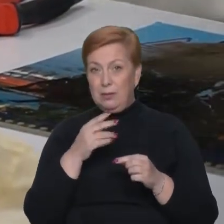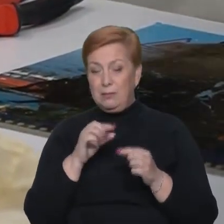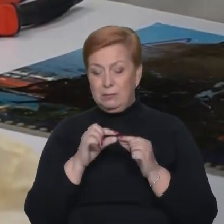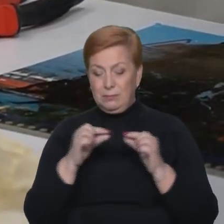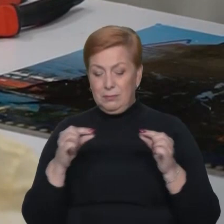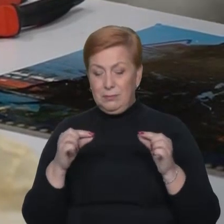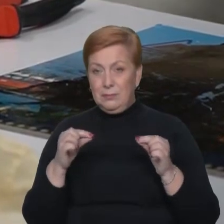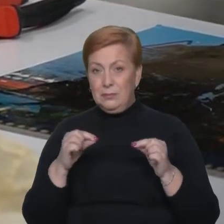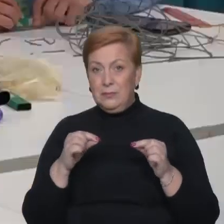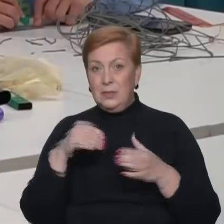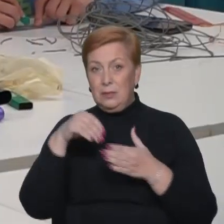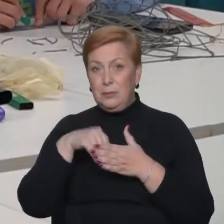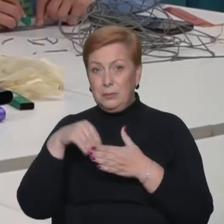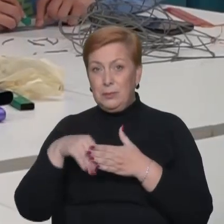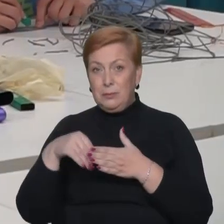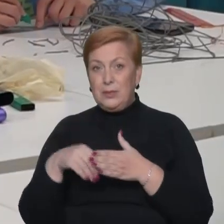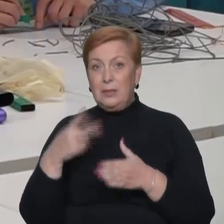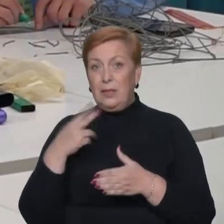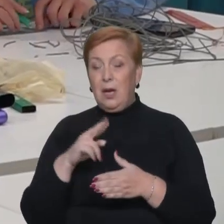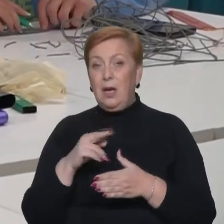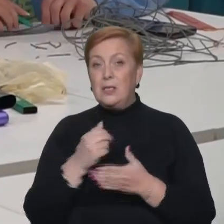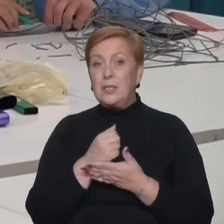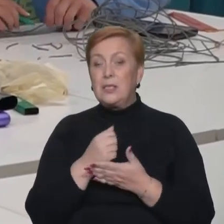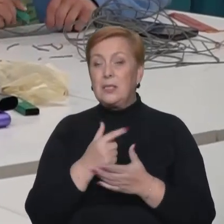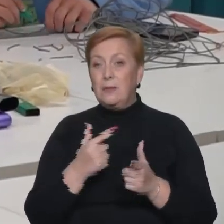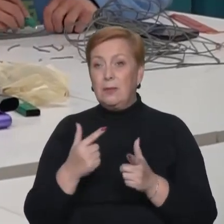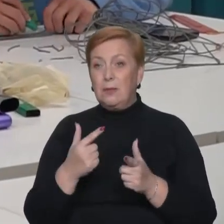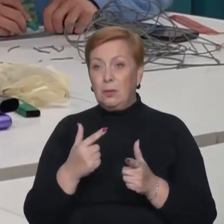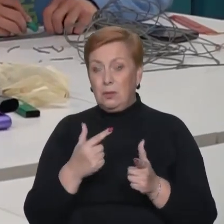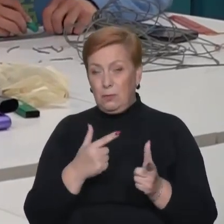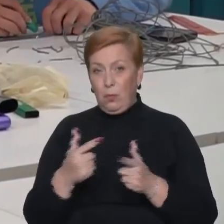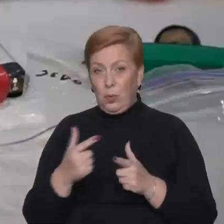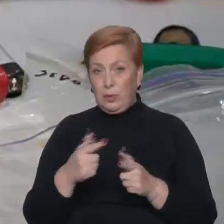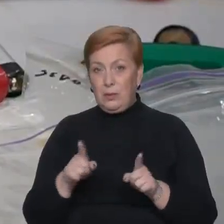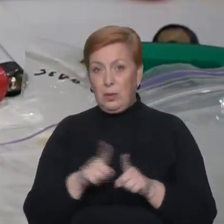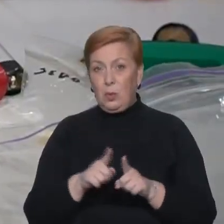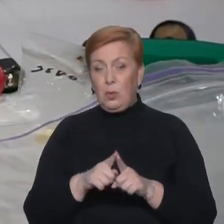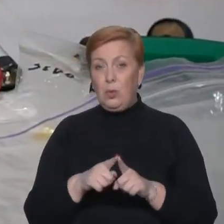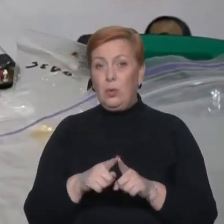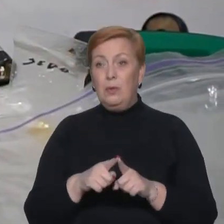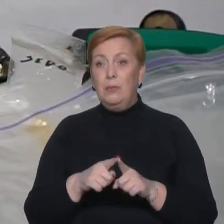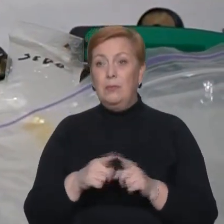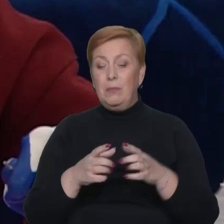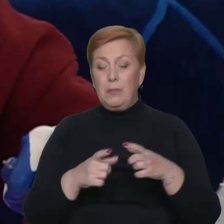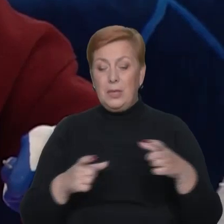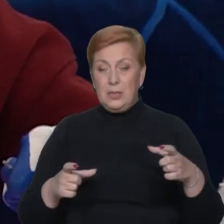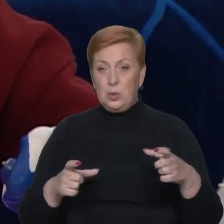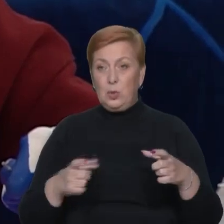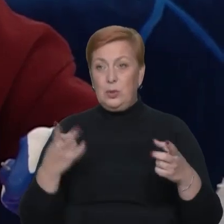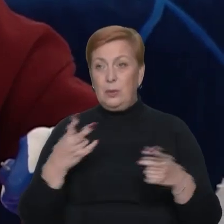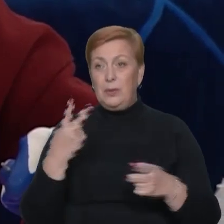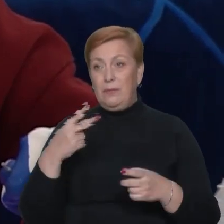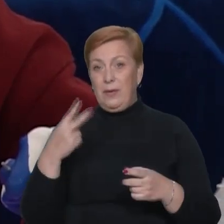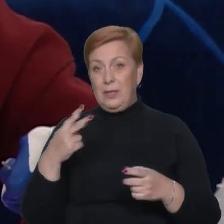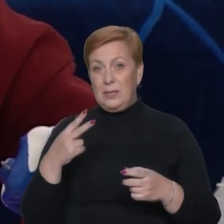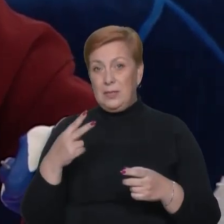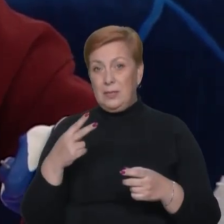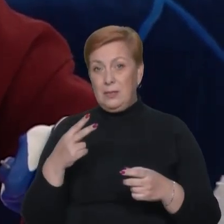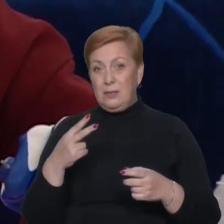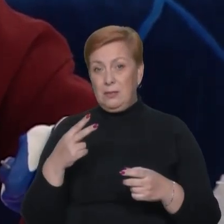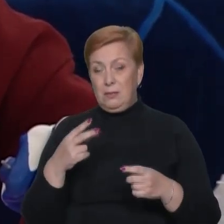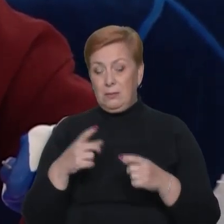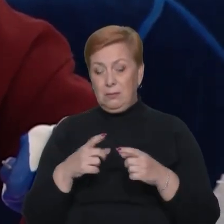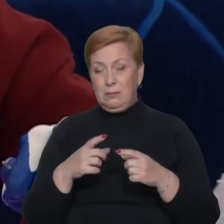фронт. Для створення одного такого зарядного пристрою потрібно понад 20 акумуляторів. Я навчалася робити це з нуля, оскільки